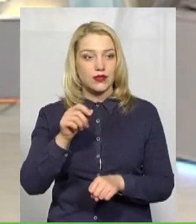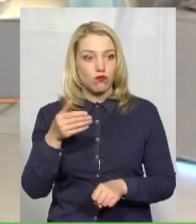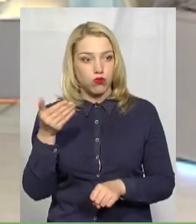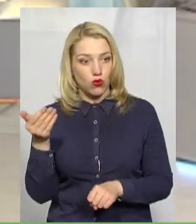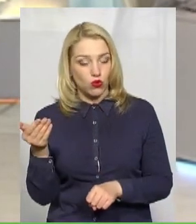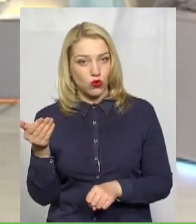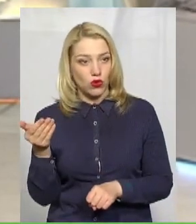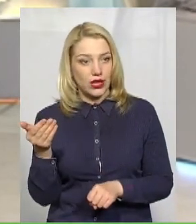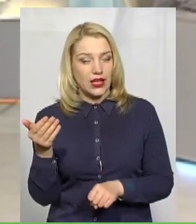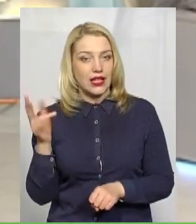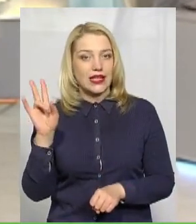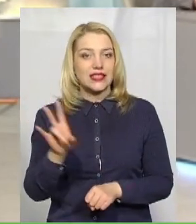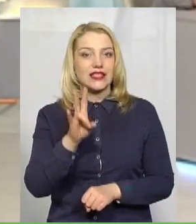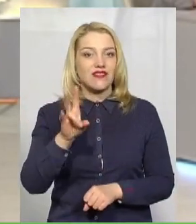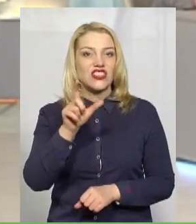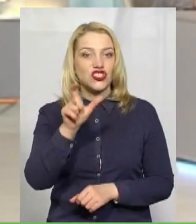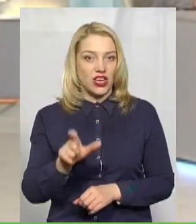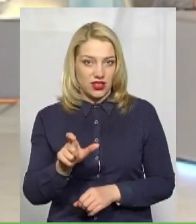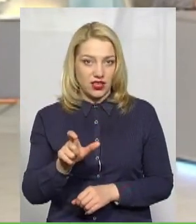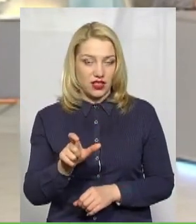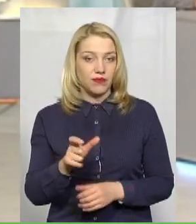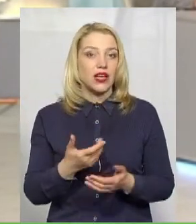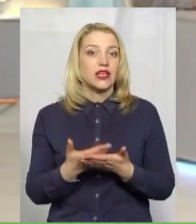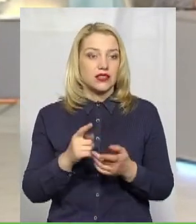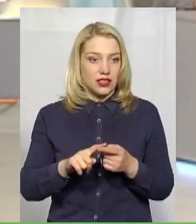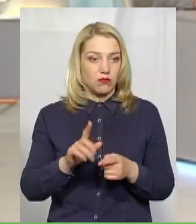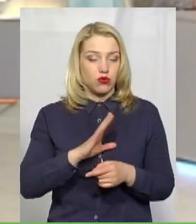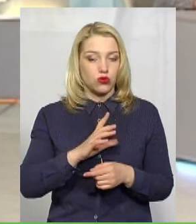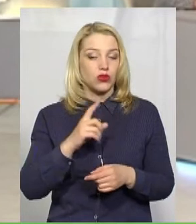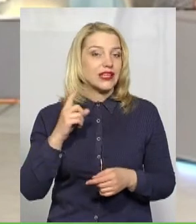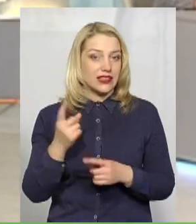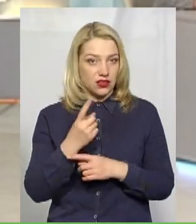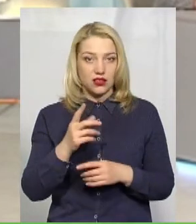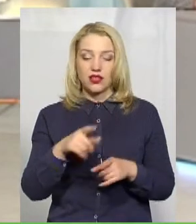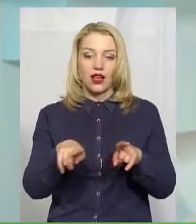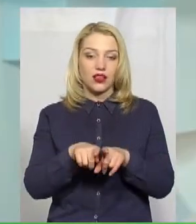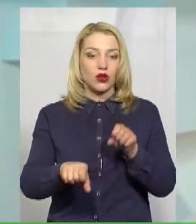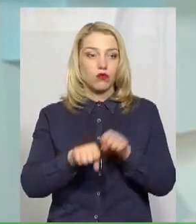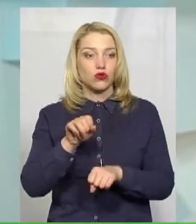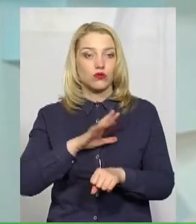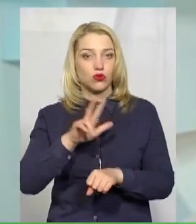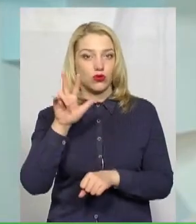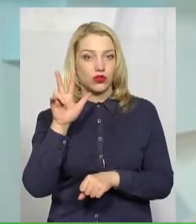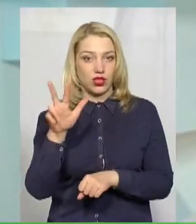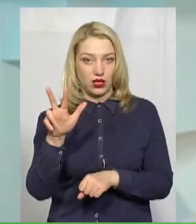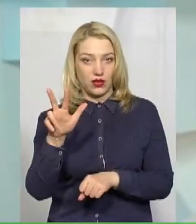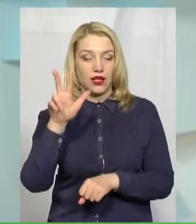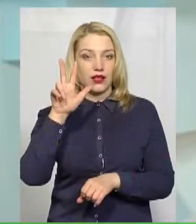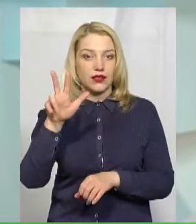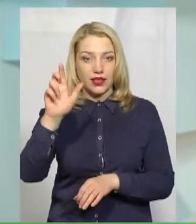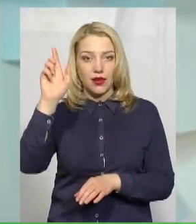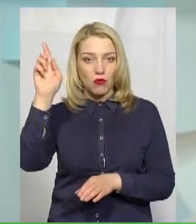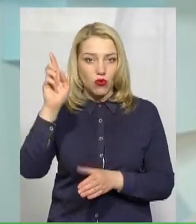священника. Так було. Це було єдине порушення? Таких порушень було три. Тобто це було три богослужіння було